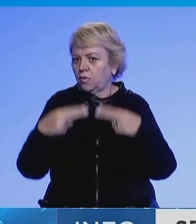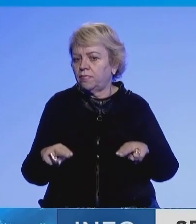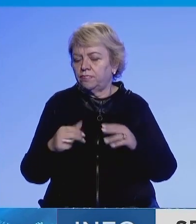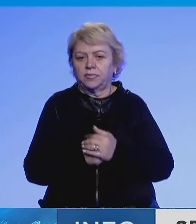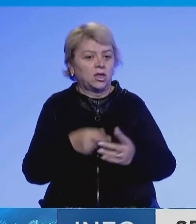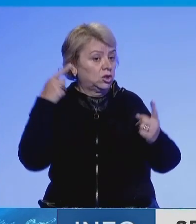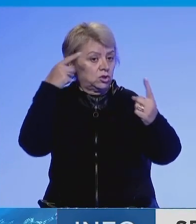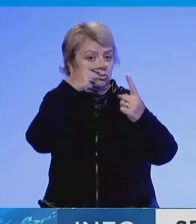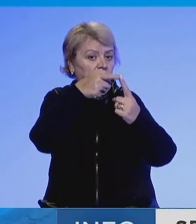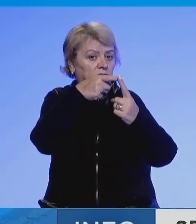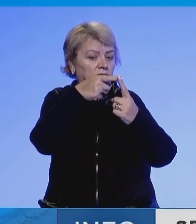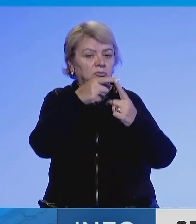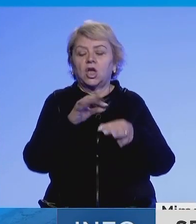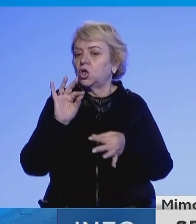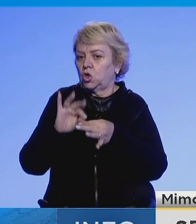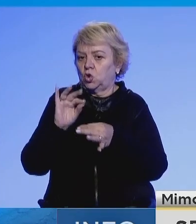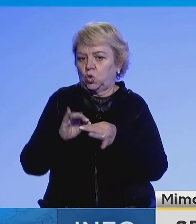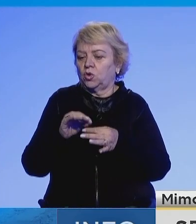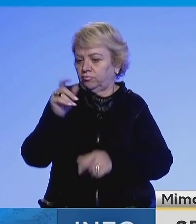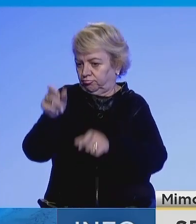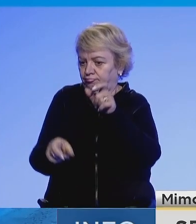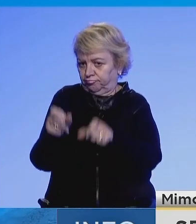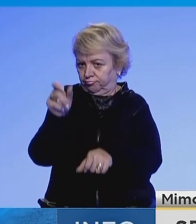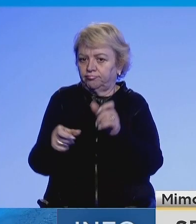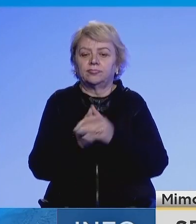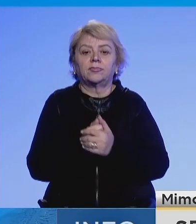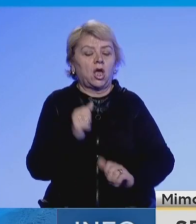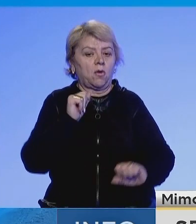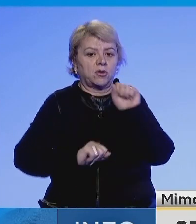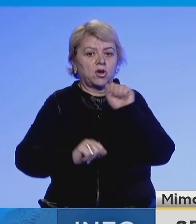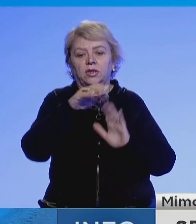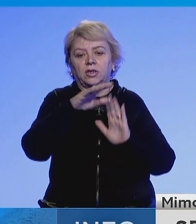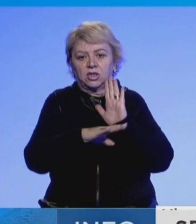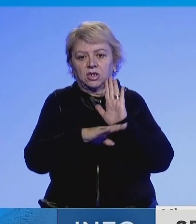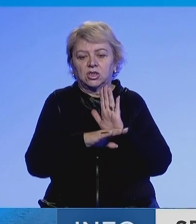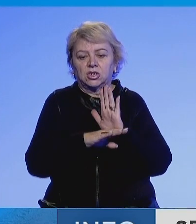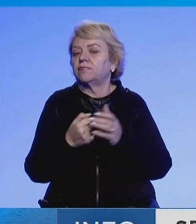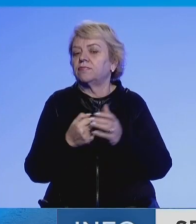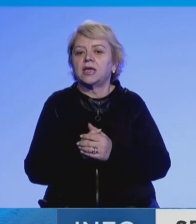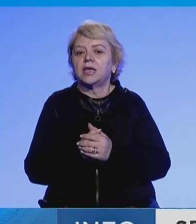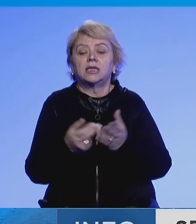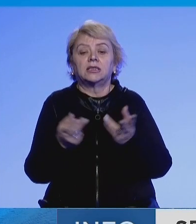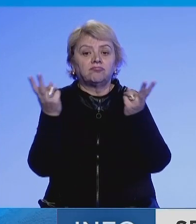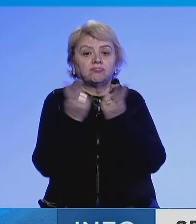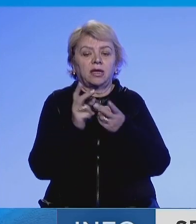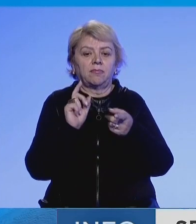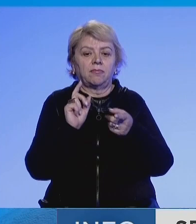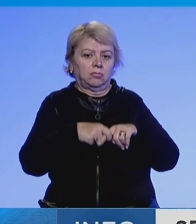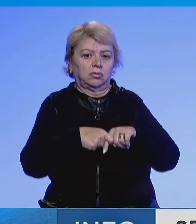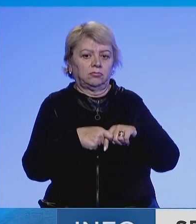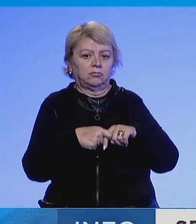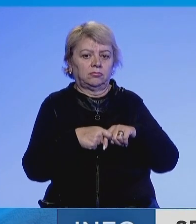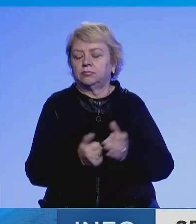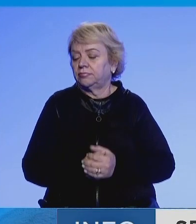Qëlimi kryesor është ruajtja e mirqenje së qytetarve dhe mbrojtja ligjore e konsumatorve në raport me furnizimin me produkte të emelore.